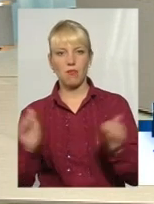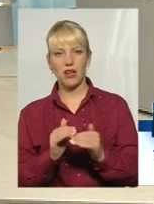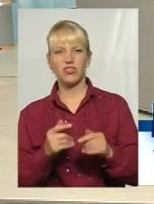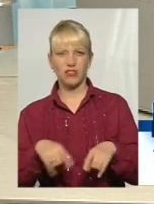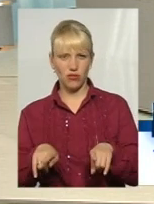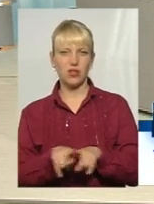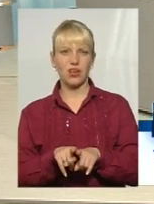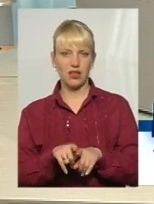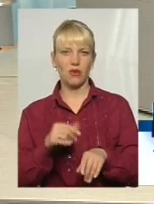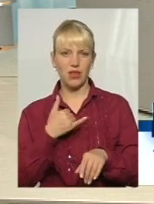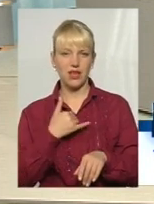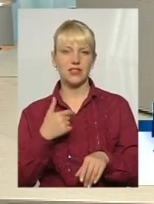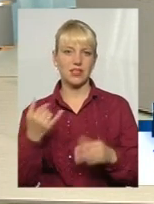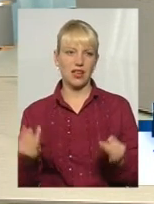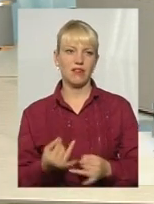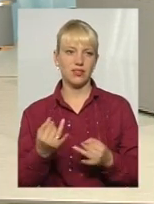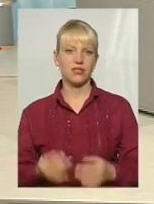Ось таке воно цікаве.